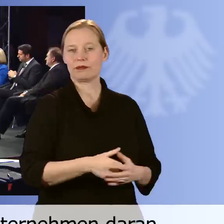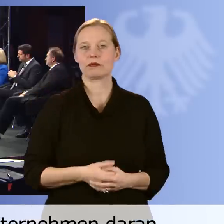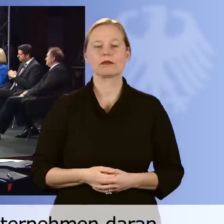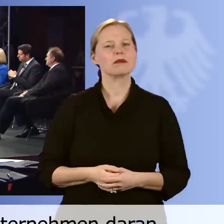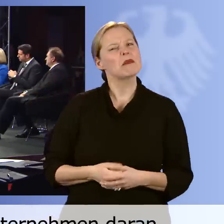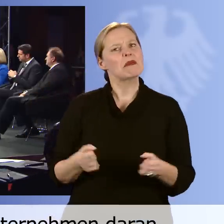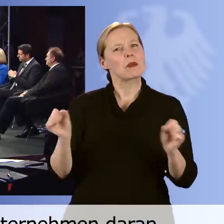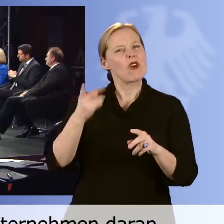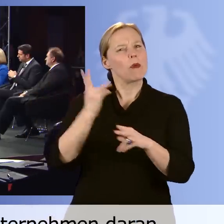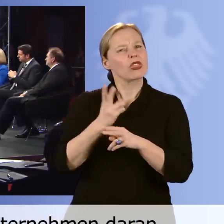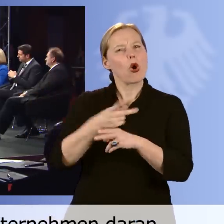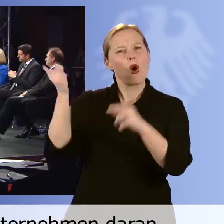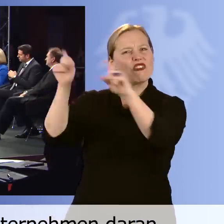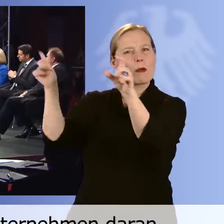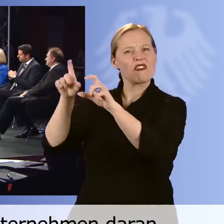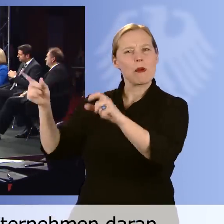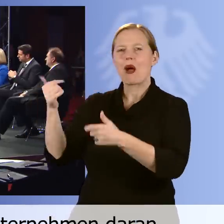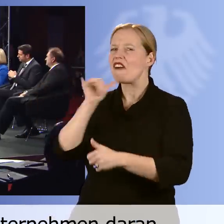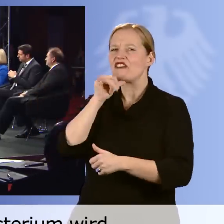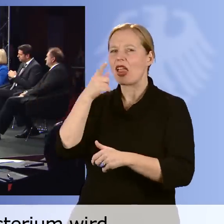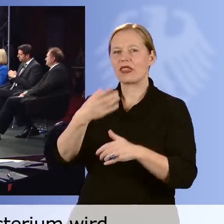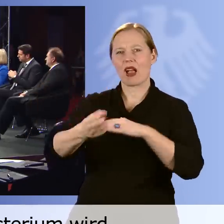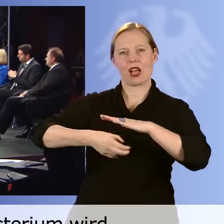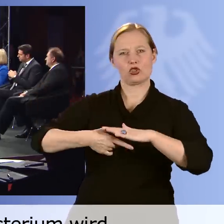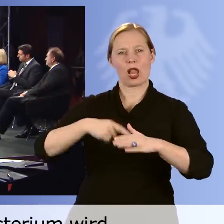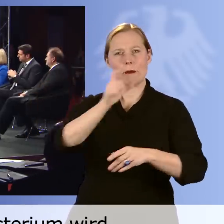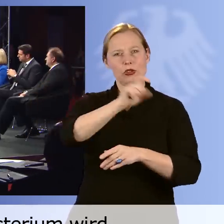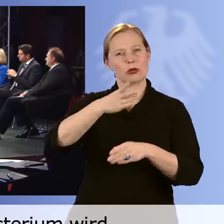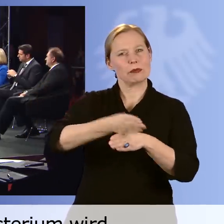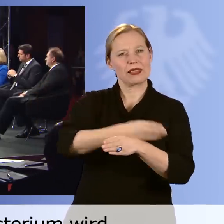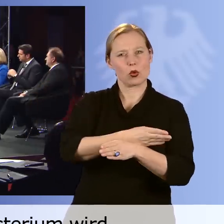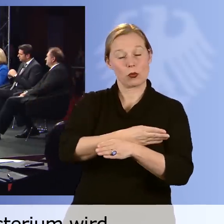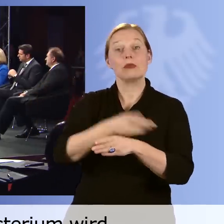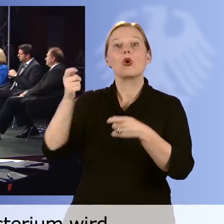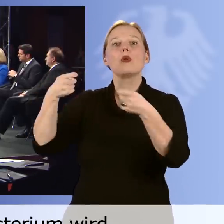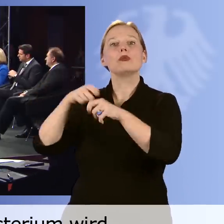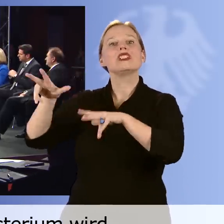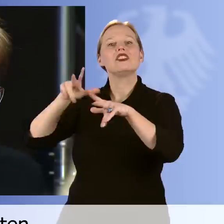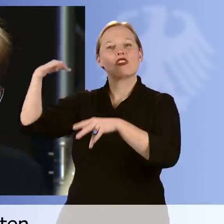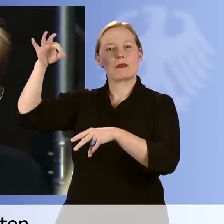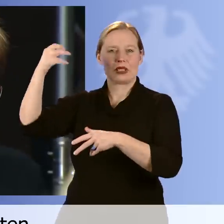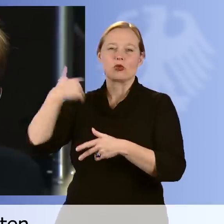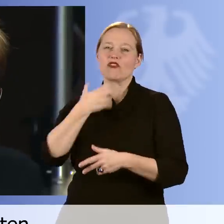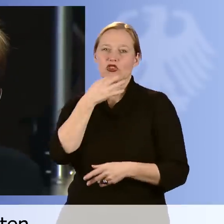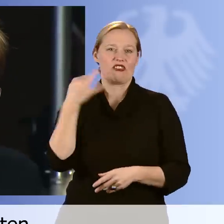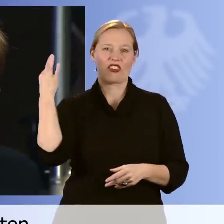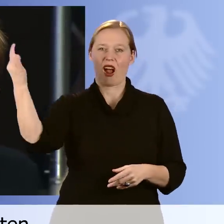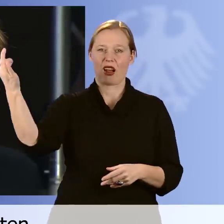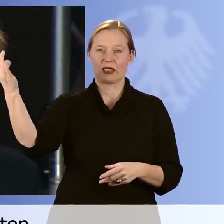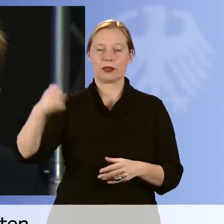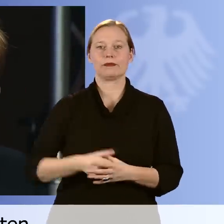andere Unternehmen daran, Menschen mit Behinderung einzustellen? Das Bundeswirtschaftsministerium wird sie befragen. Frau Bentele hat